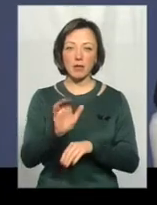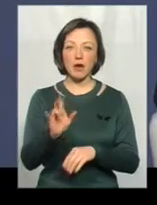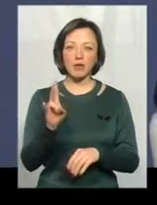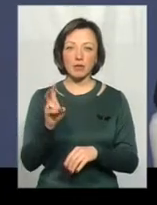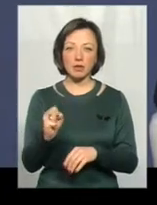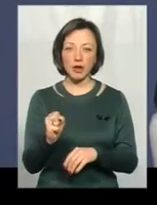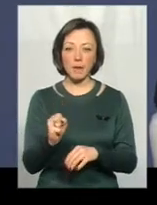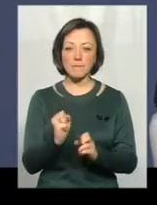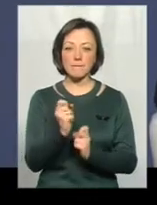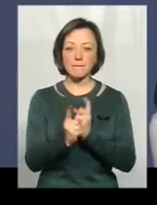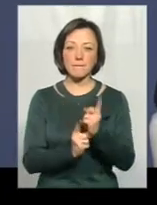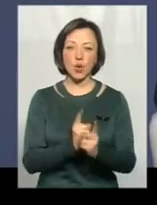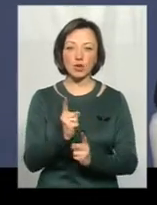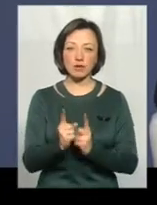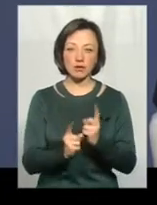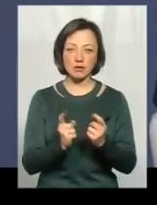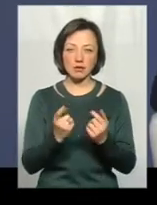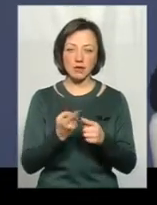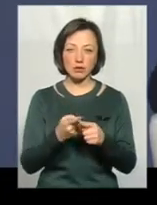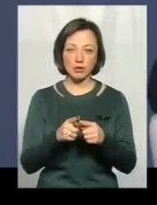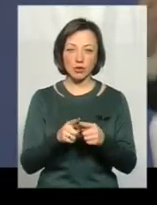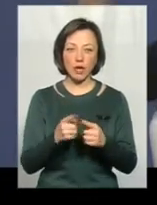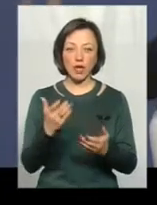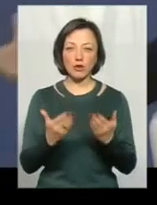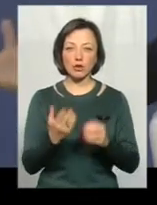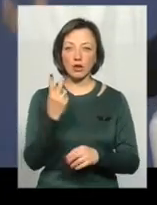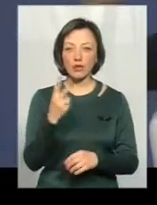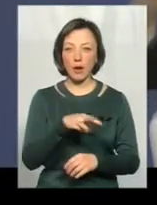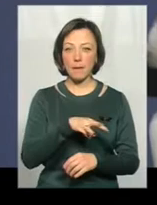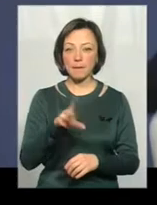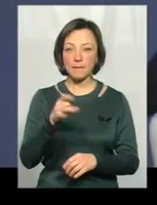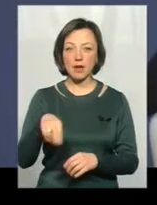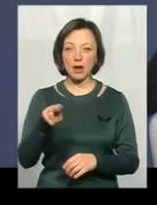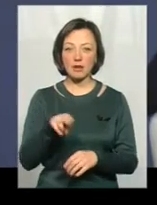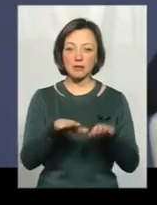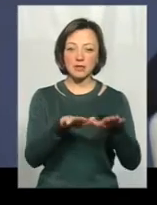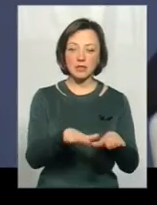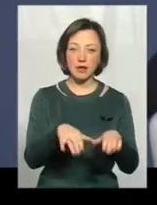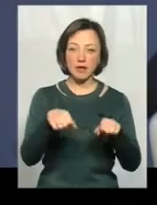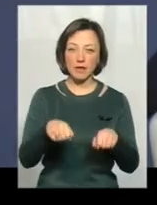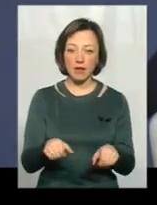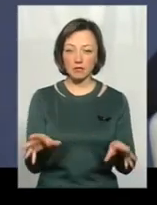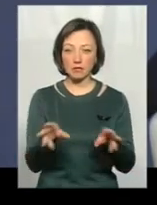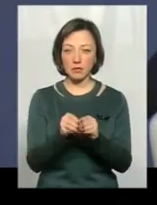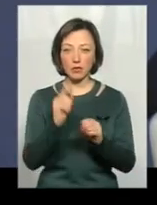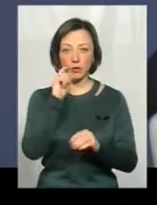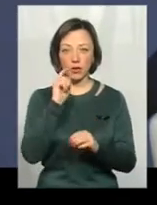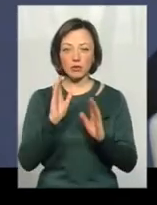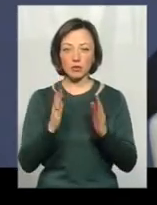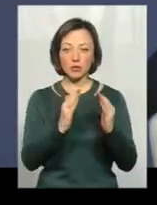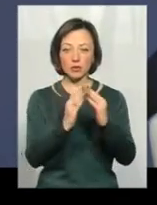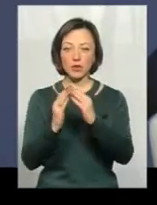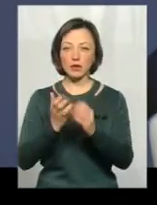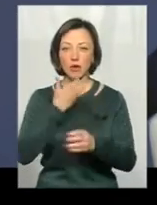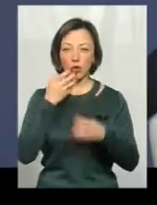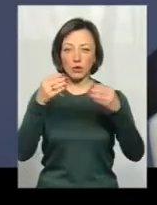модернізацію. Але якщо ми 2 мільярда, місцева влада 2-3-5 мільярдів, тоді в Україні будуть будинки всі